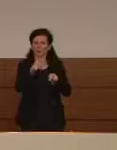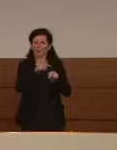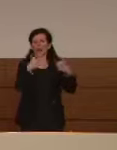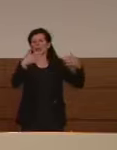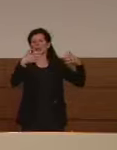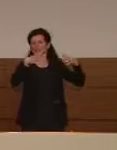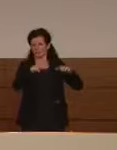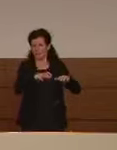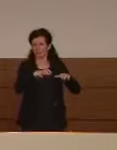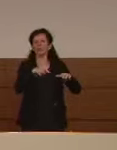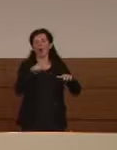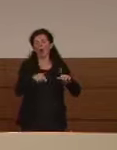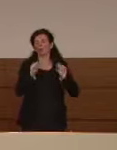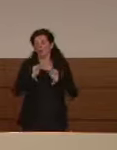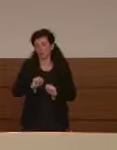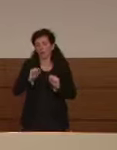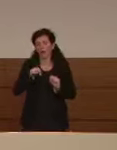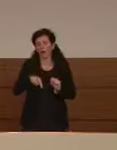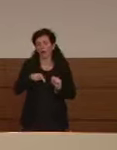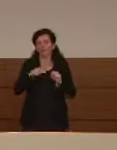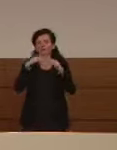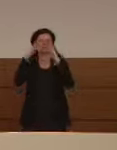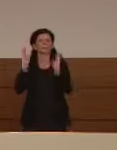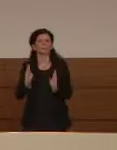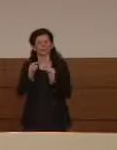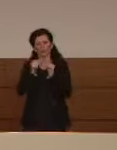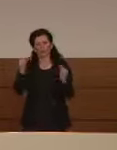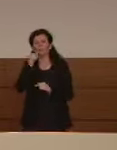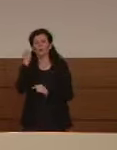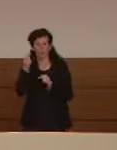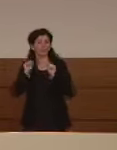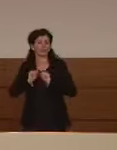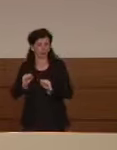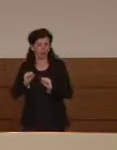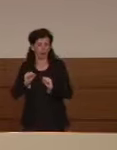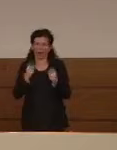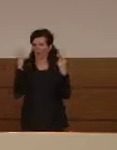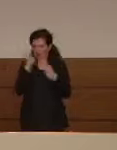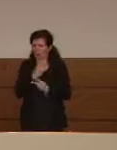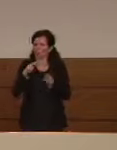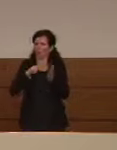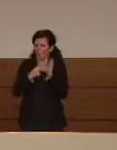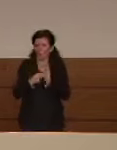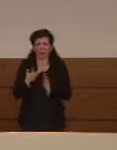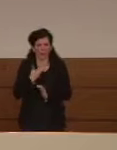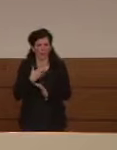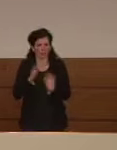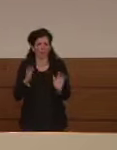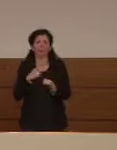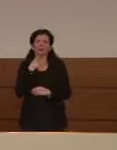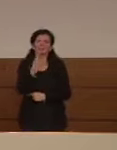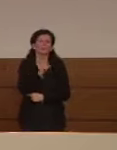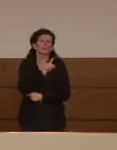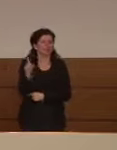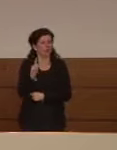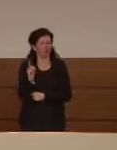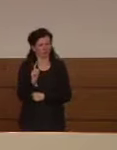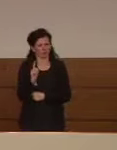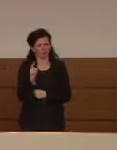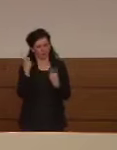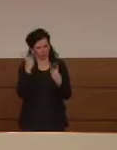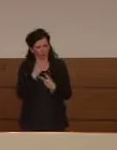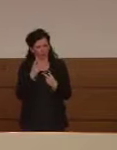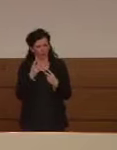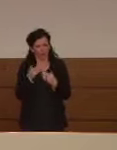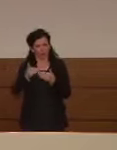fare più tamponi probabilmente anche a domicilio il problema c'è stato è inutile negarlo chiaramente però mi